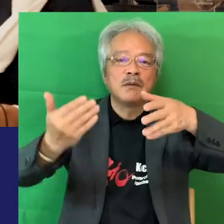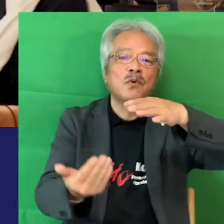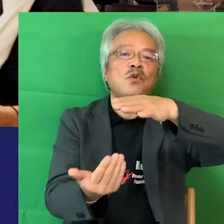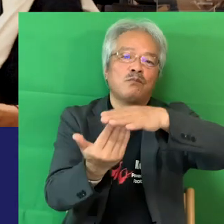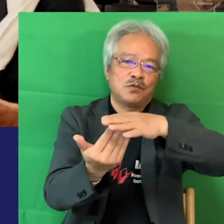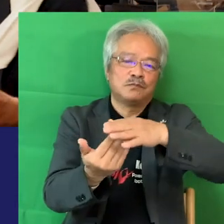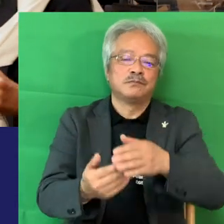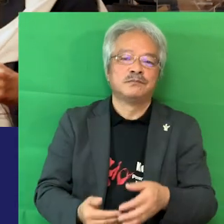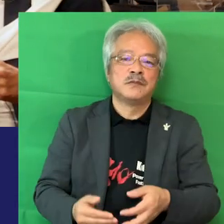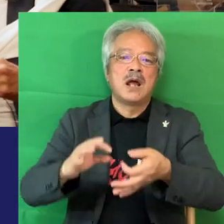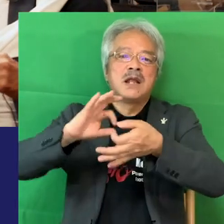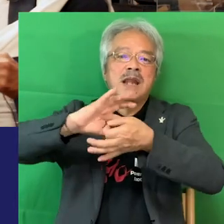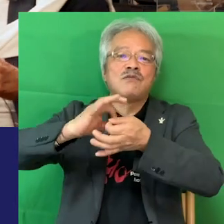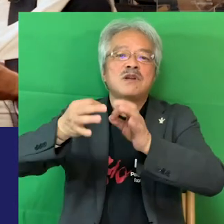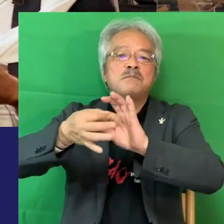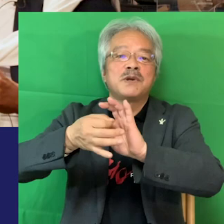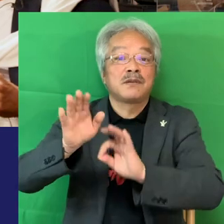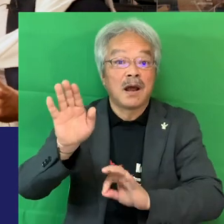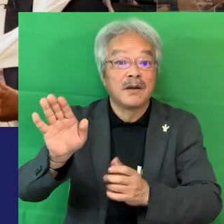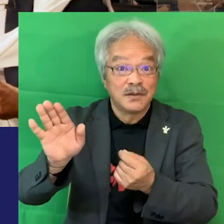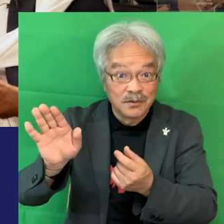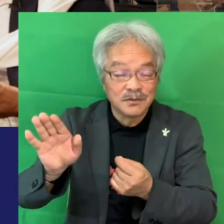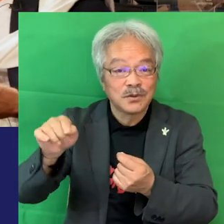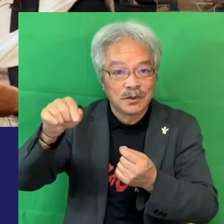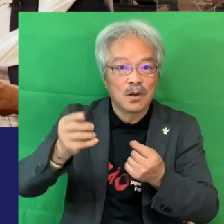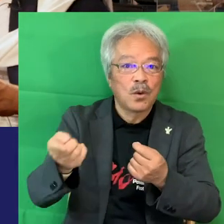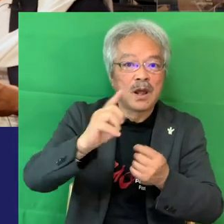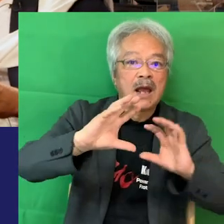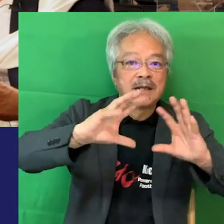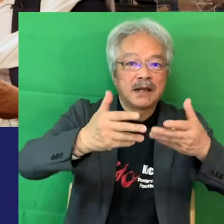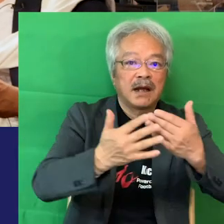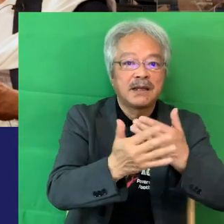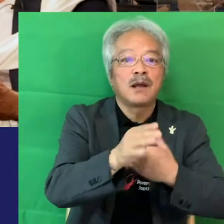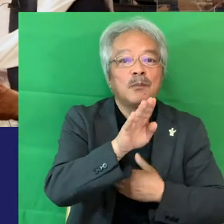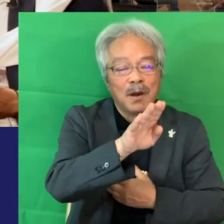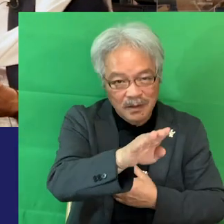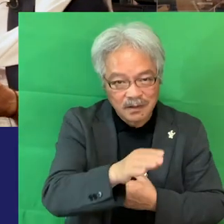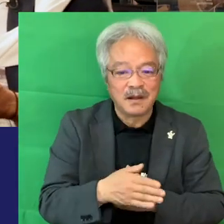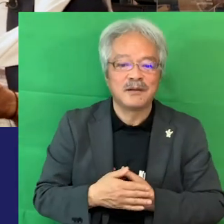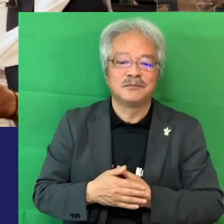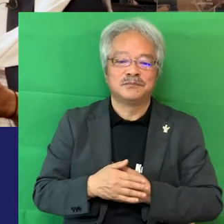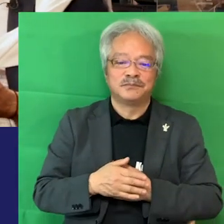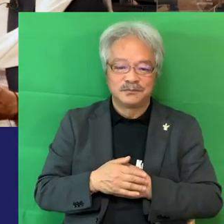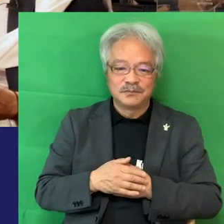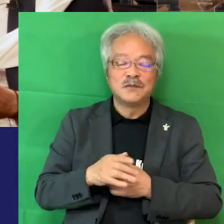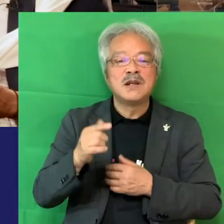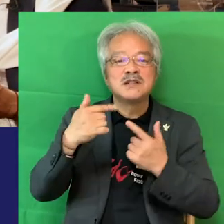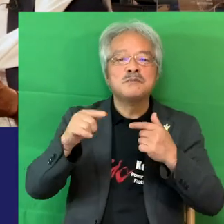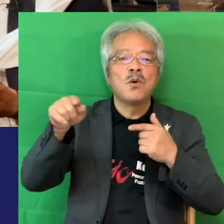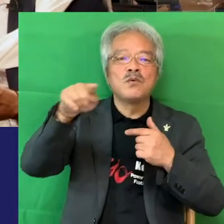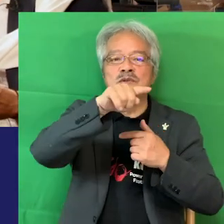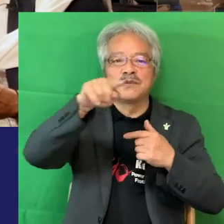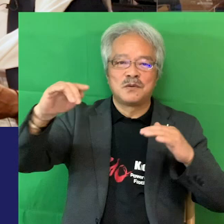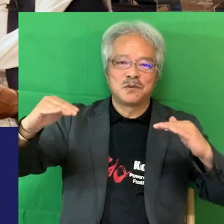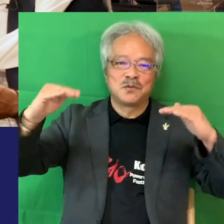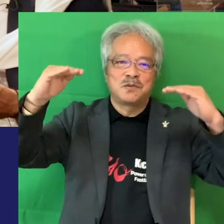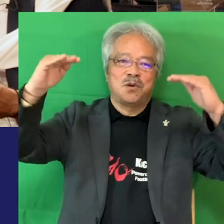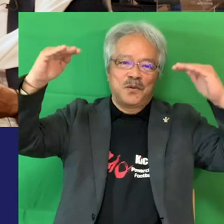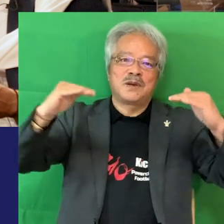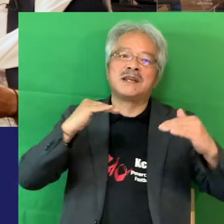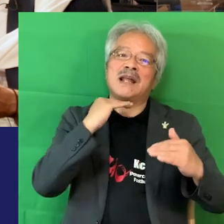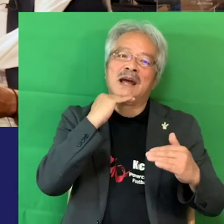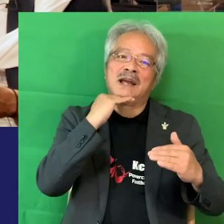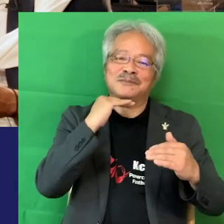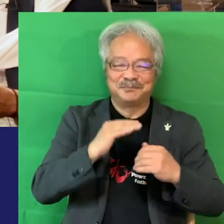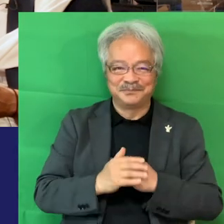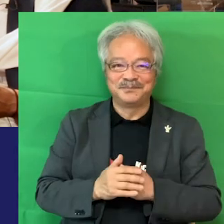フリンピックがあるぐらいじゃないですかそういう中でも世界大会もあっていつも上位を期待される競技になってますけどねうちGETは